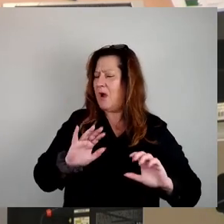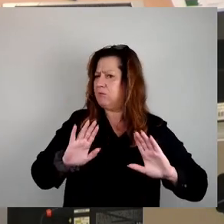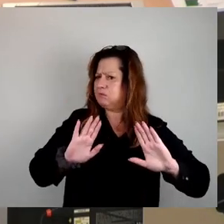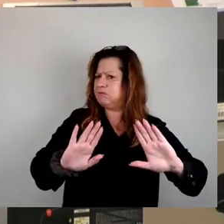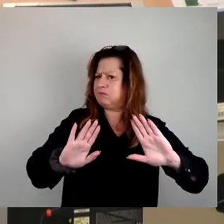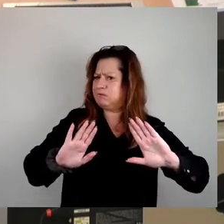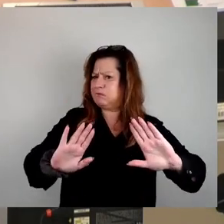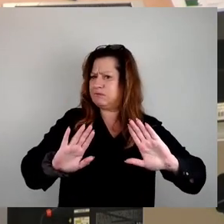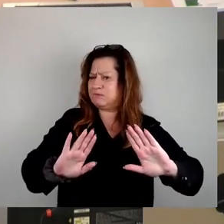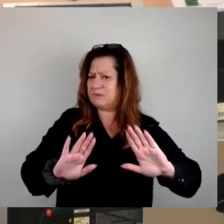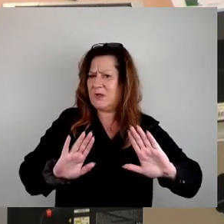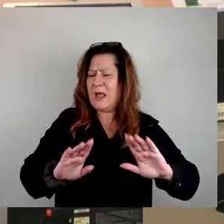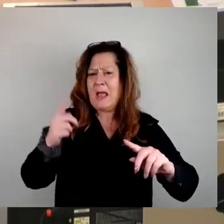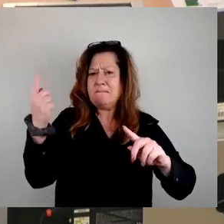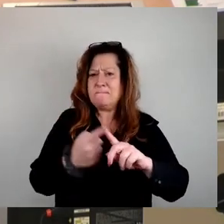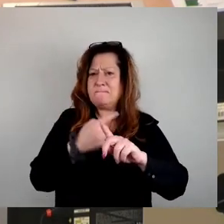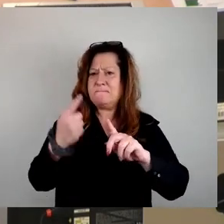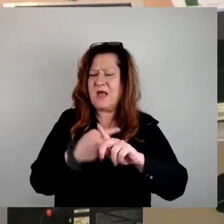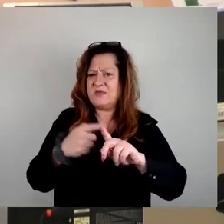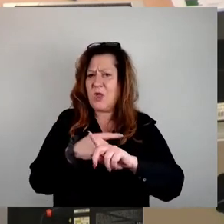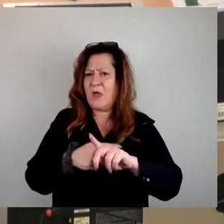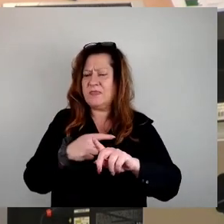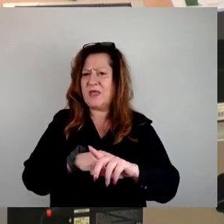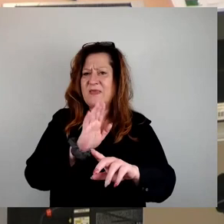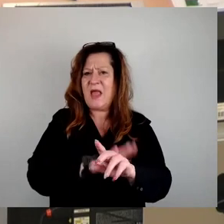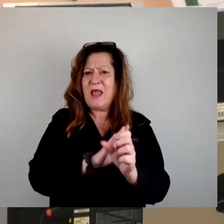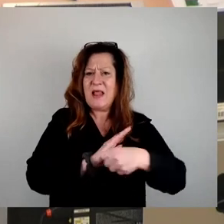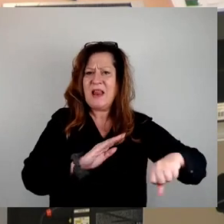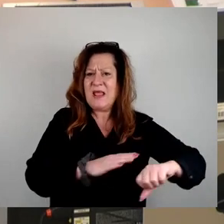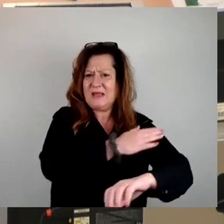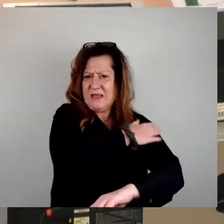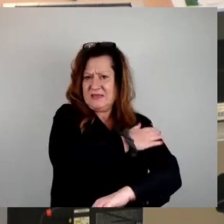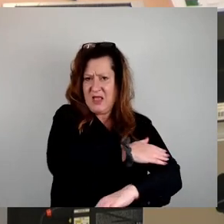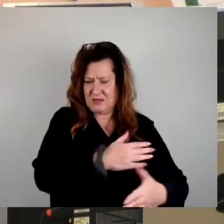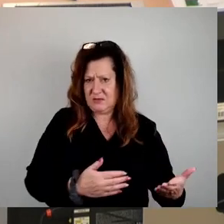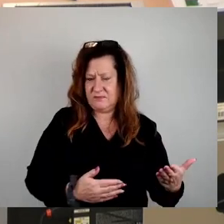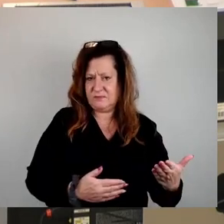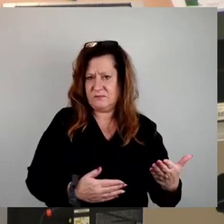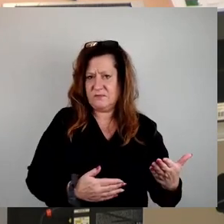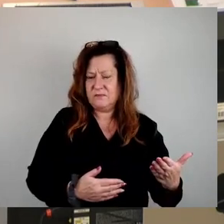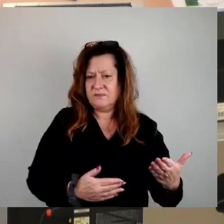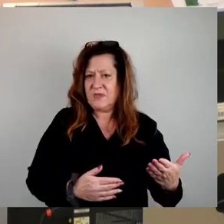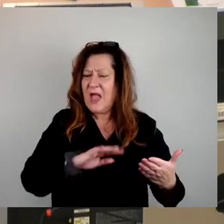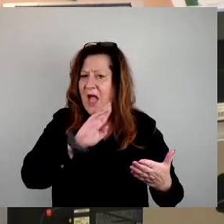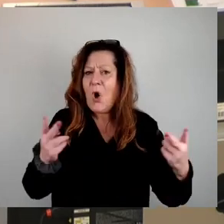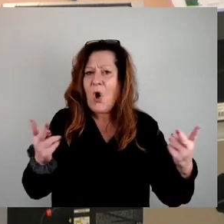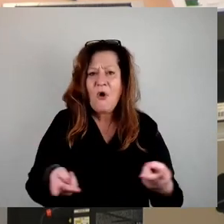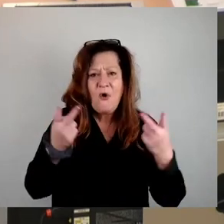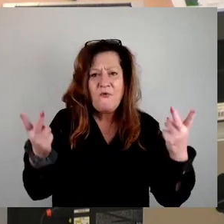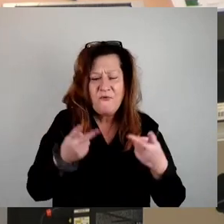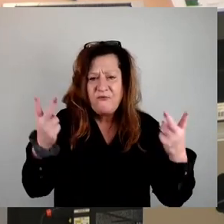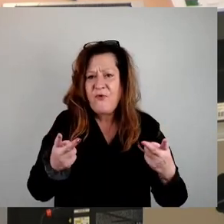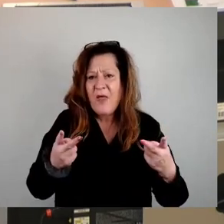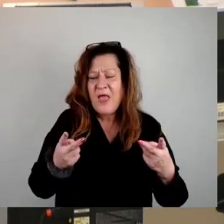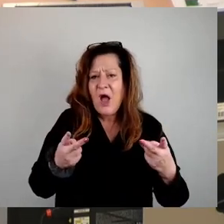der linken Seite kommt. Herr Latschinski hat auf einen ganz wichtigen Punkt hingewiesen, auf die Förderrichtlinie, die wir brauchen, um diese Wohnungen zu sanieren.